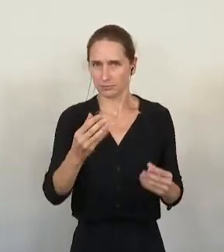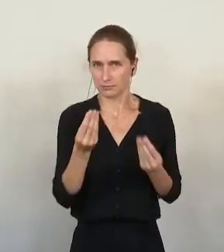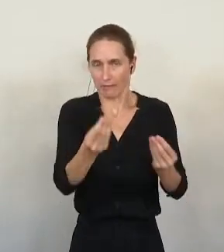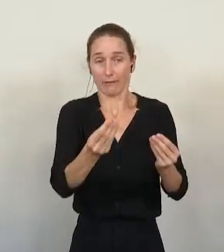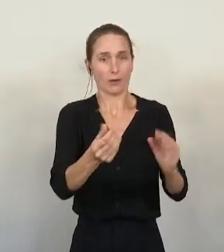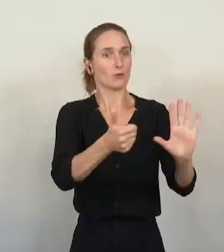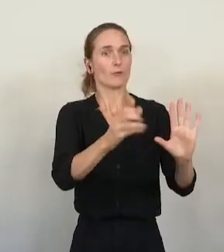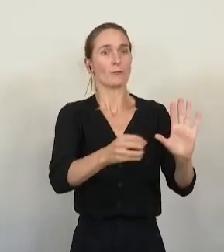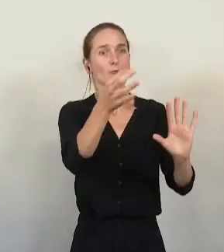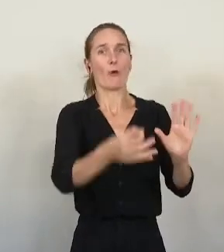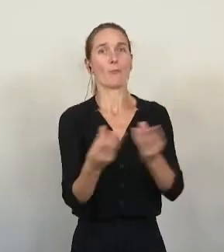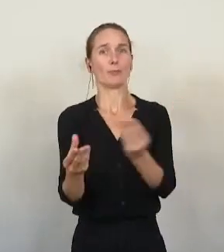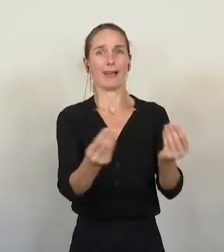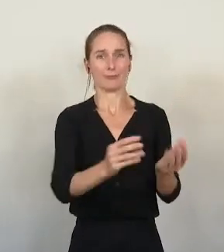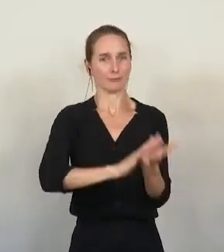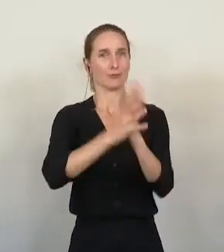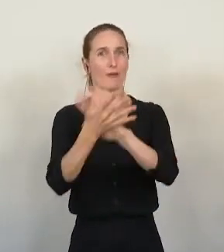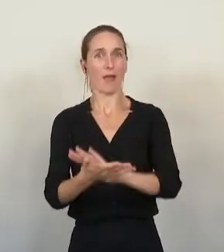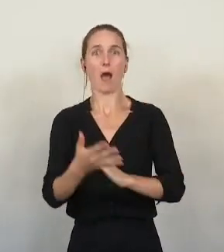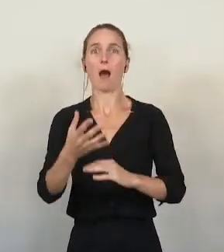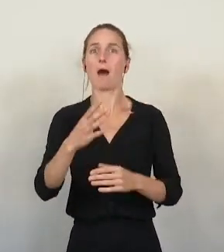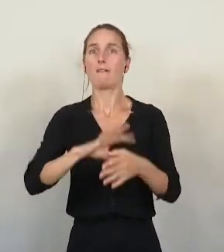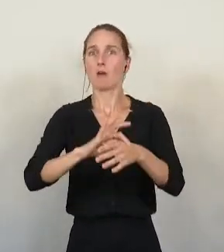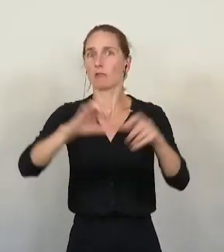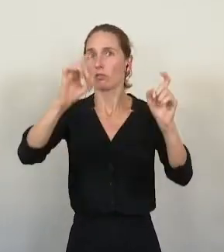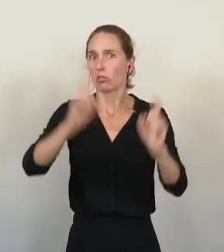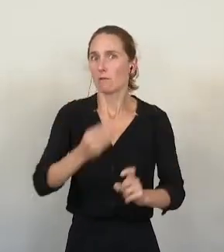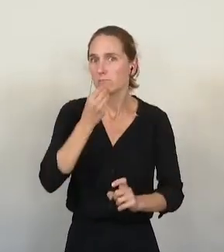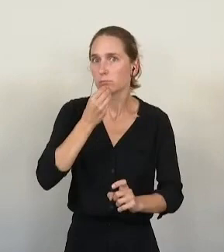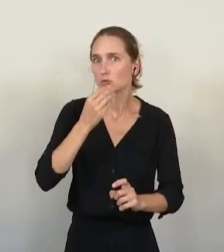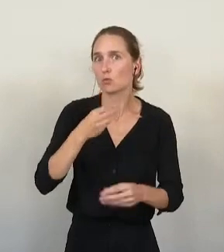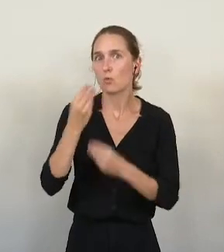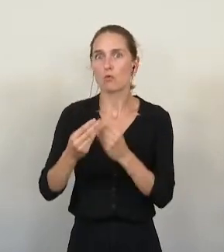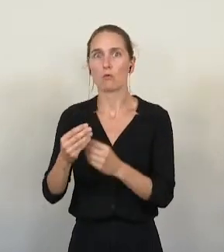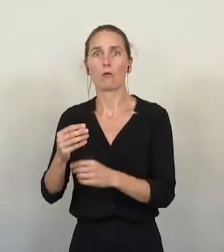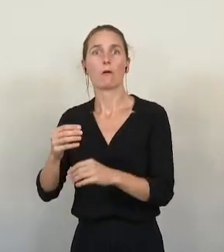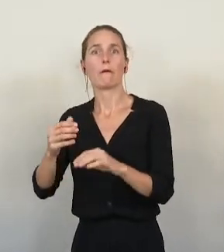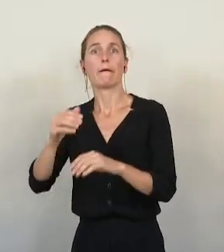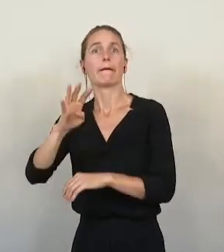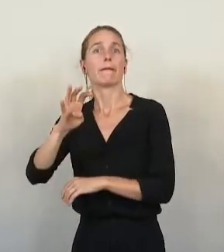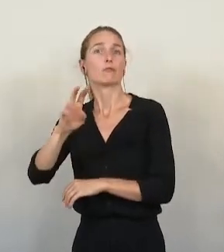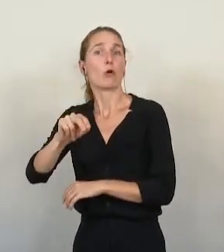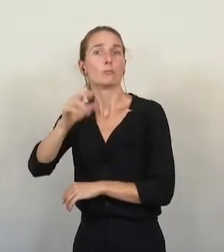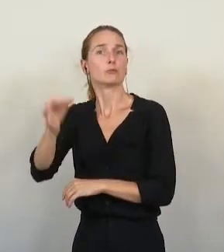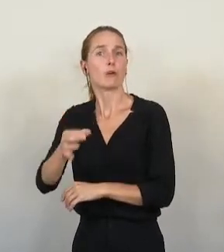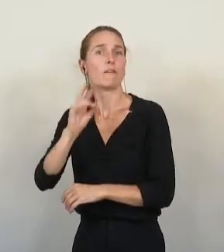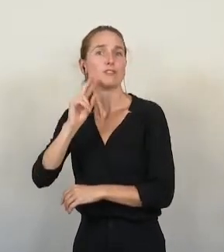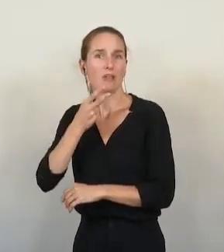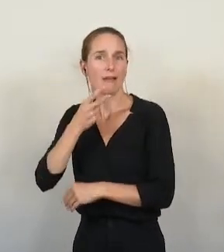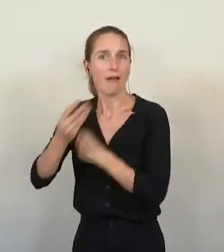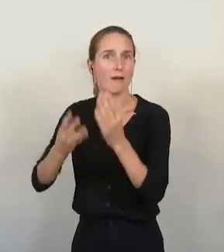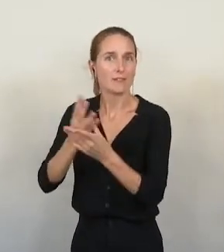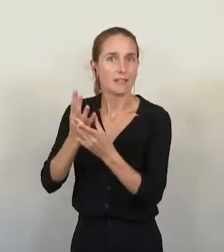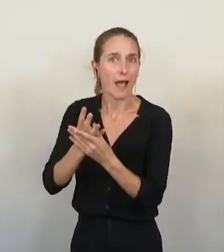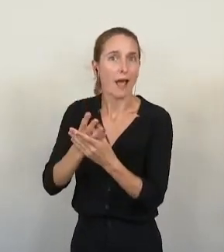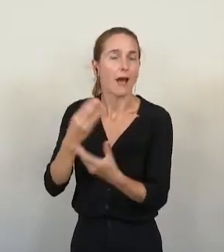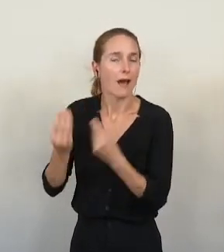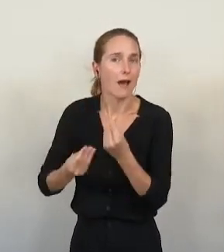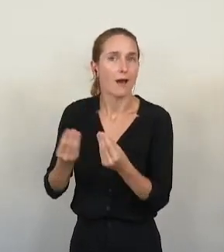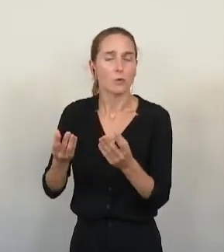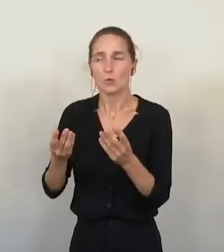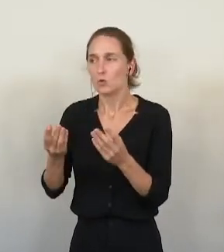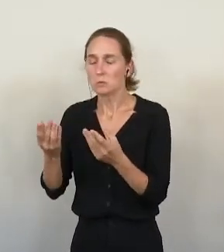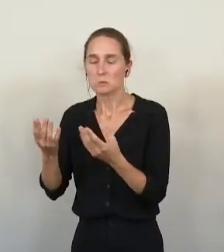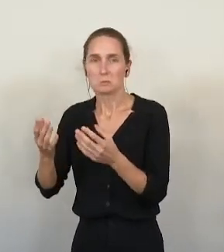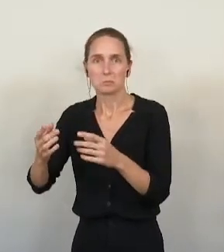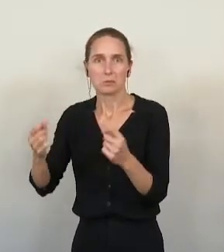% de flexitariens, 30% de végétariens, ou encore mieux, 40% de la population dont l'alimentation est composée